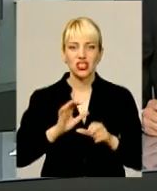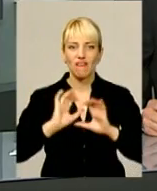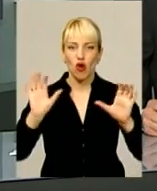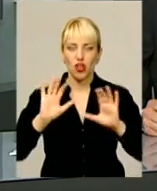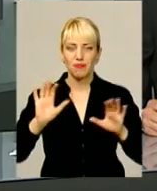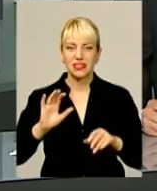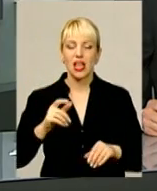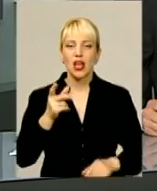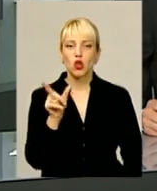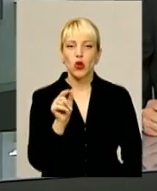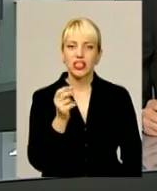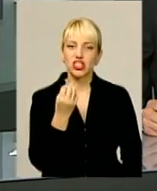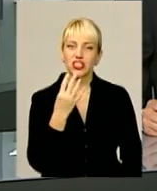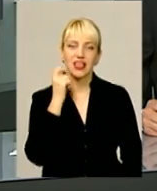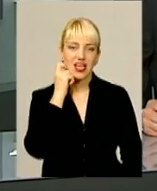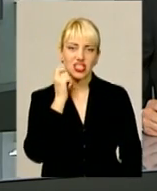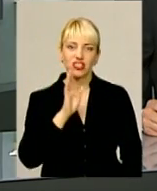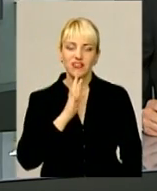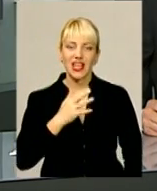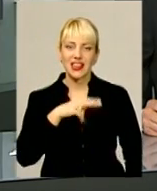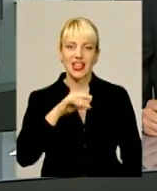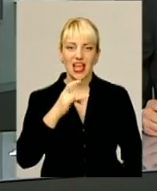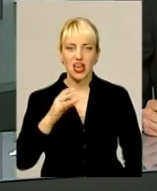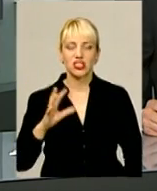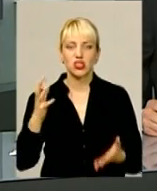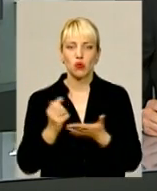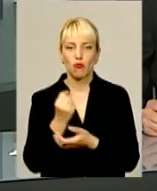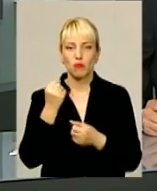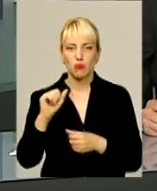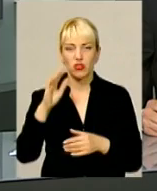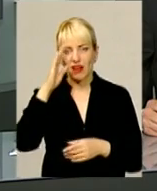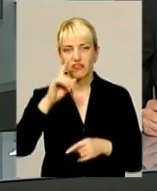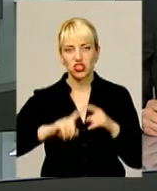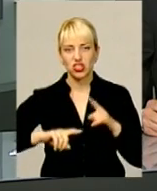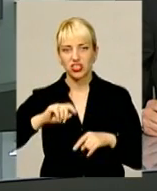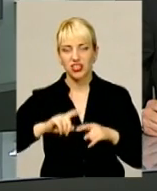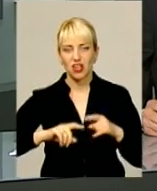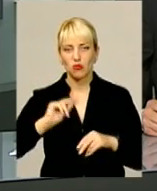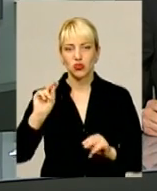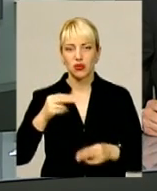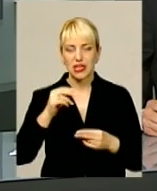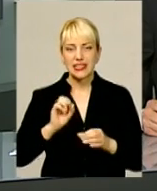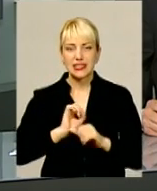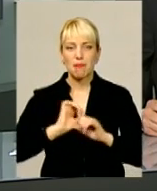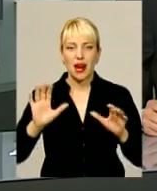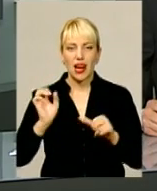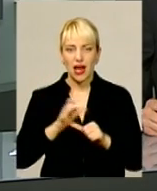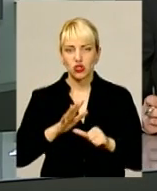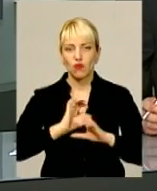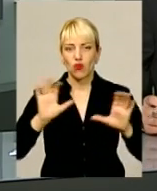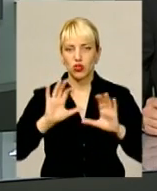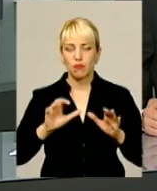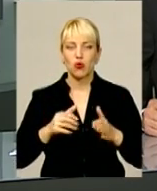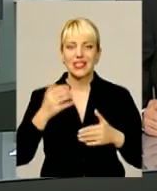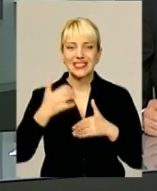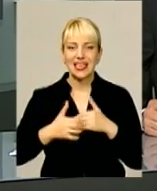України. Дует 14-річних дівчат із Деражні здобув перемогу на вітчизняному чемпіонаті з пляжного волейболу серед спортсменок віком